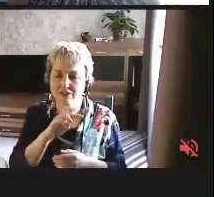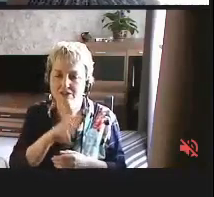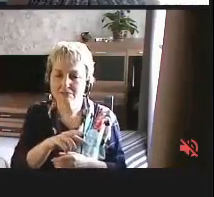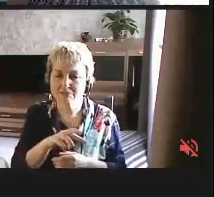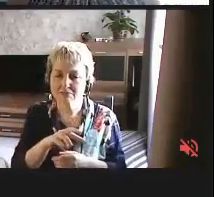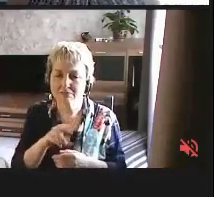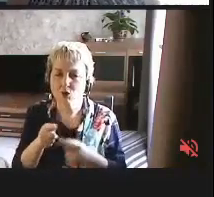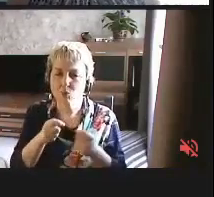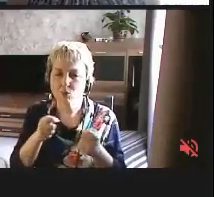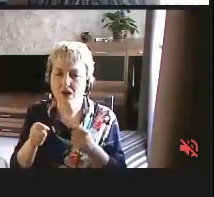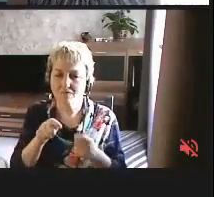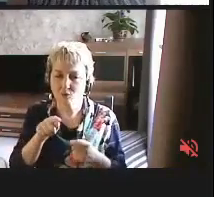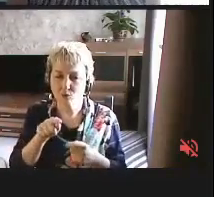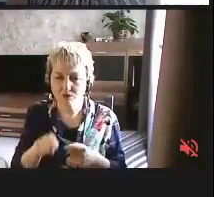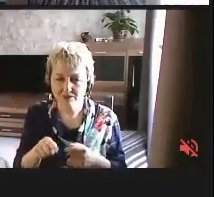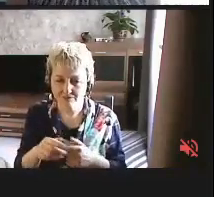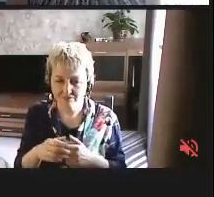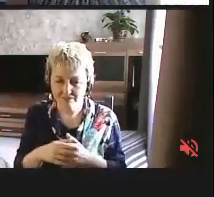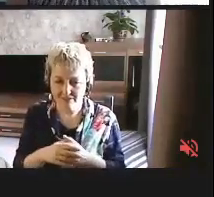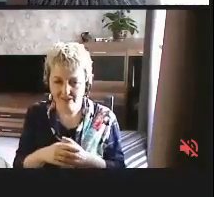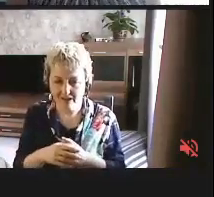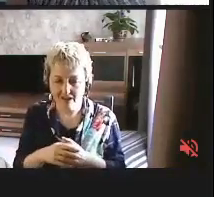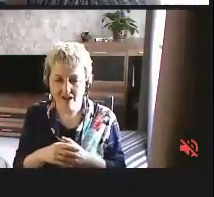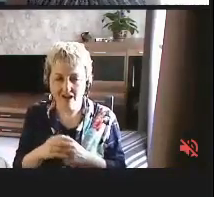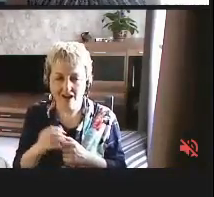руководствоваться.